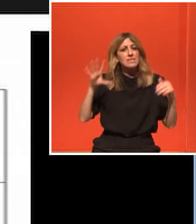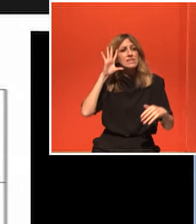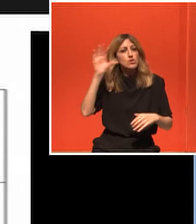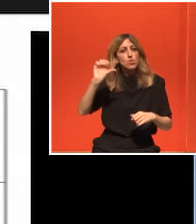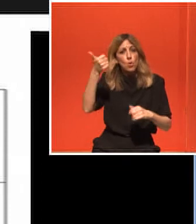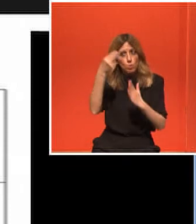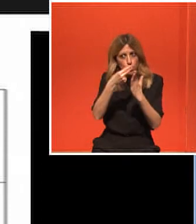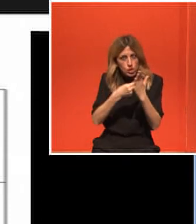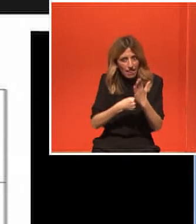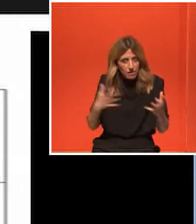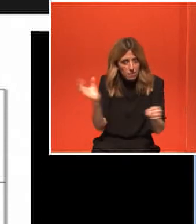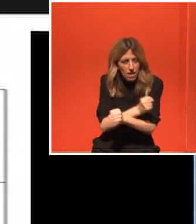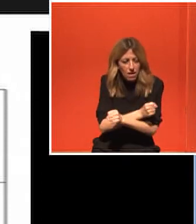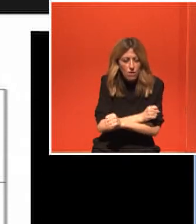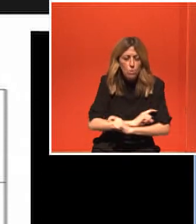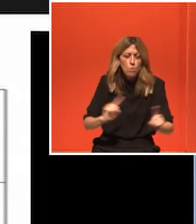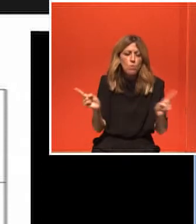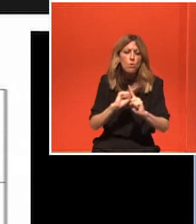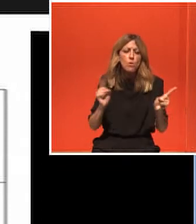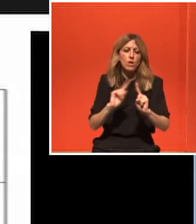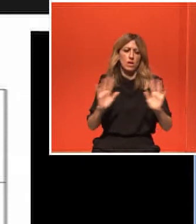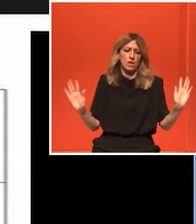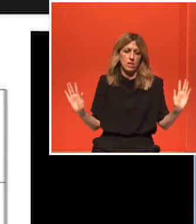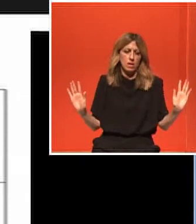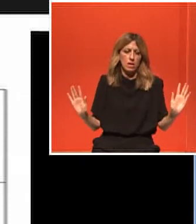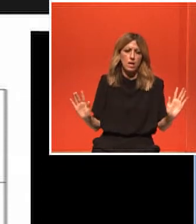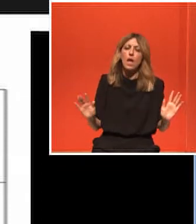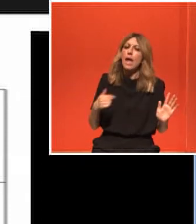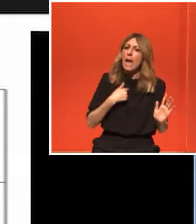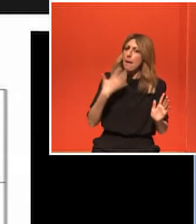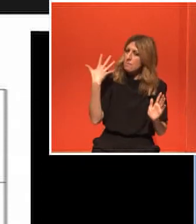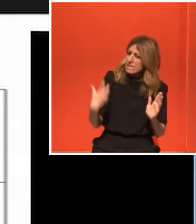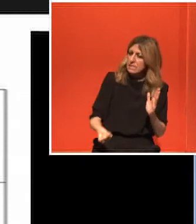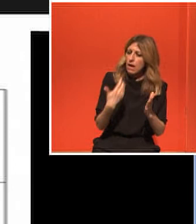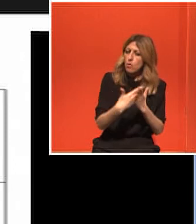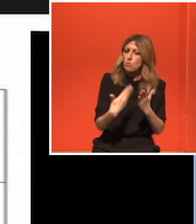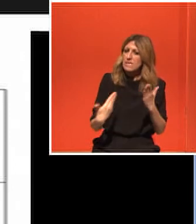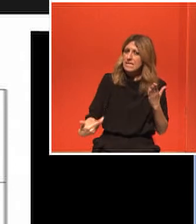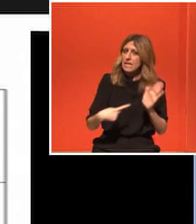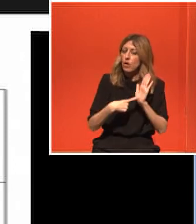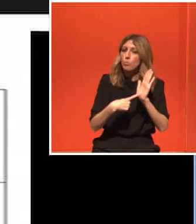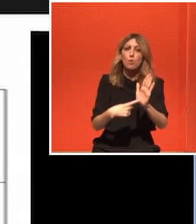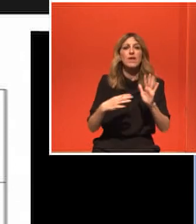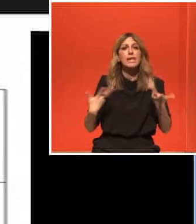θέμα. Γίνεται και έχουμε στοιχεία που δείχνει ότι moderate exercise